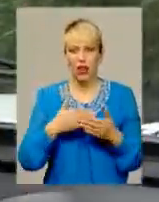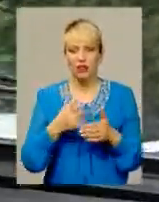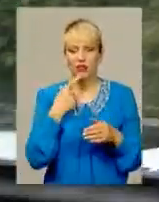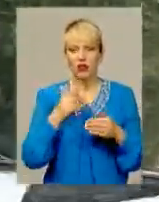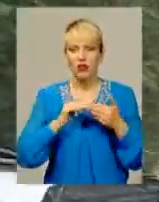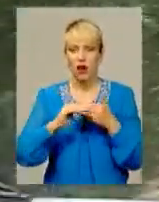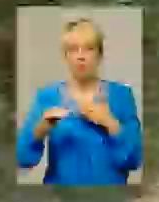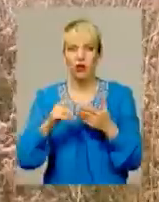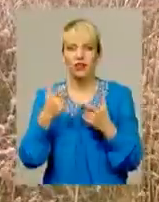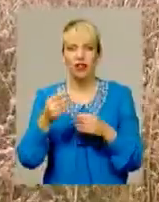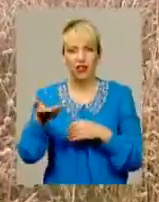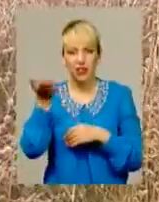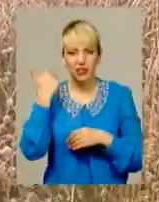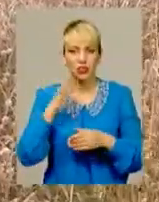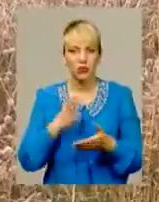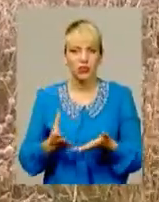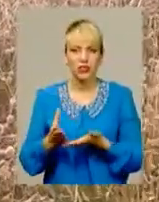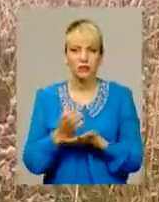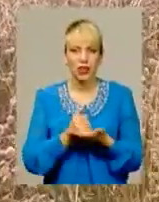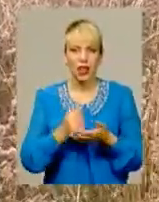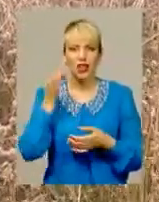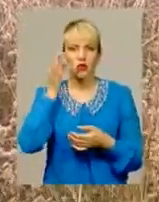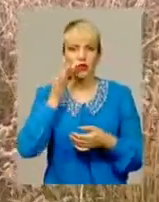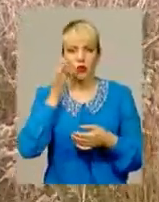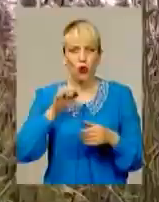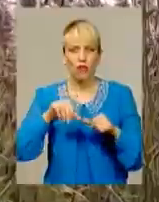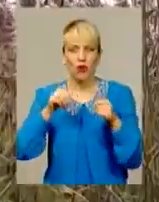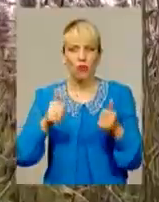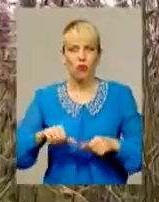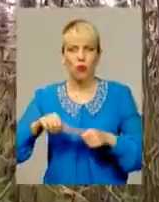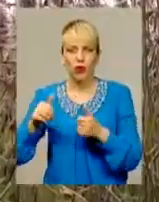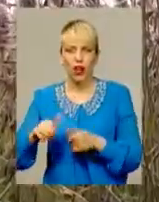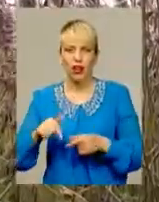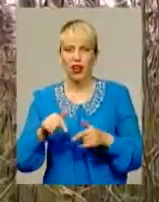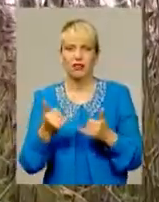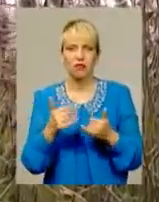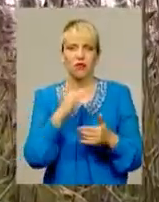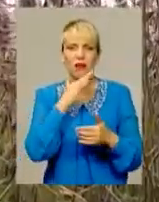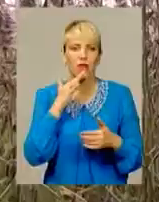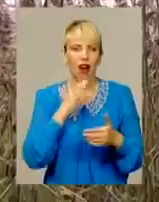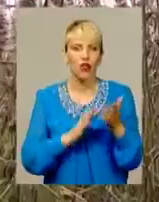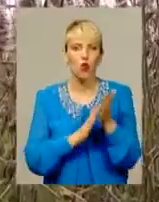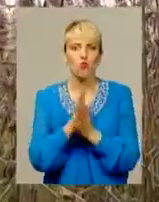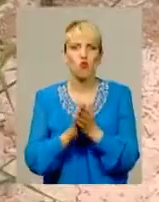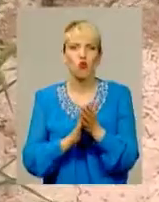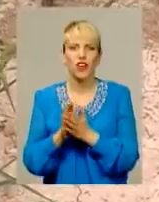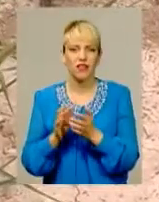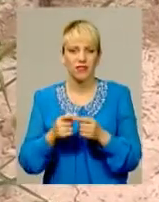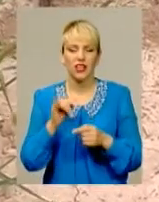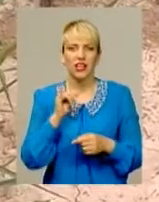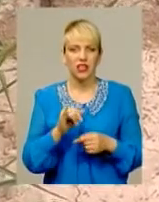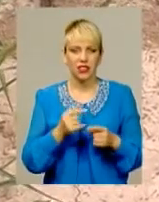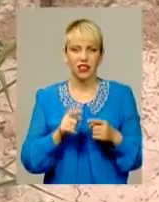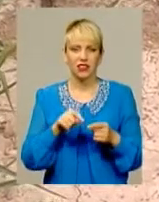колись збирали пристойні врожаї цукрового буряка, пшениці й жита. Тепер тут справжній рай для бур'янів. А на цьому полі, переконує чоловік,